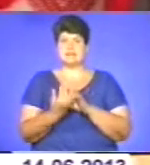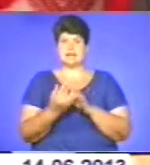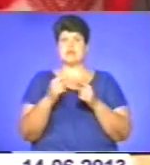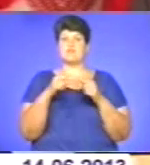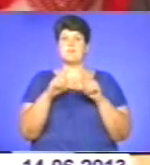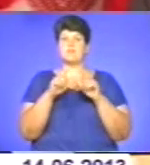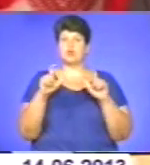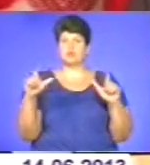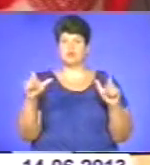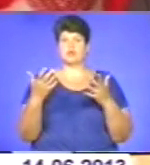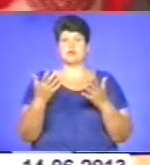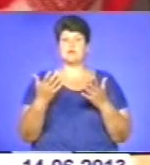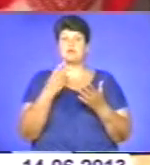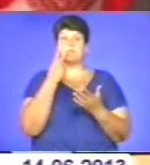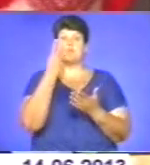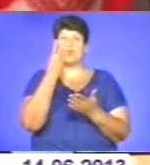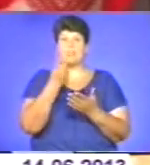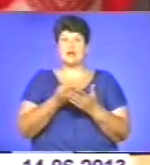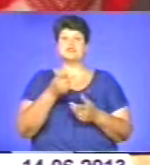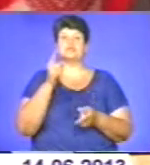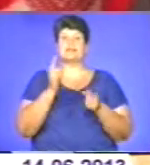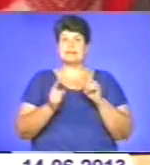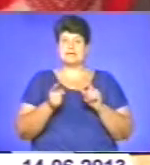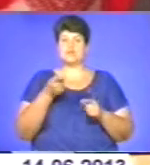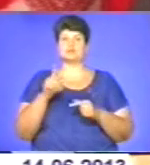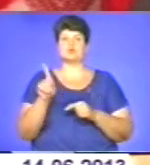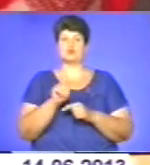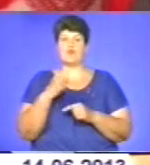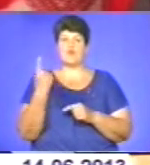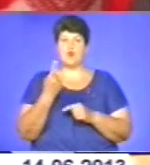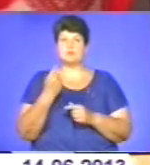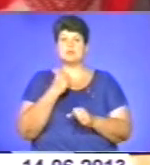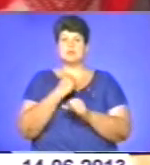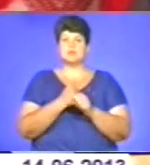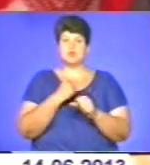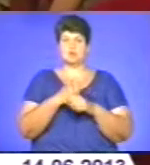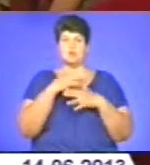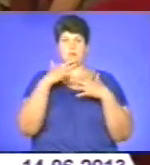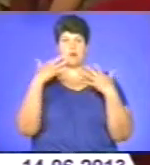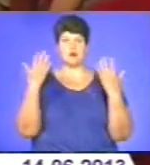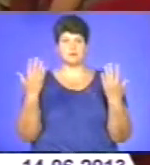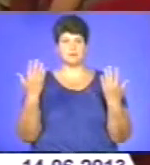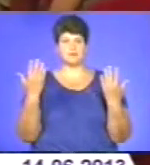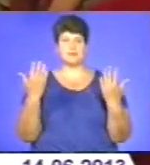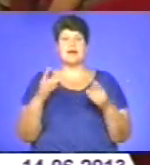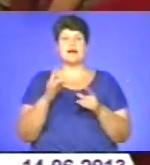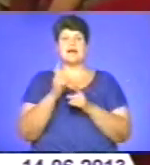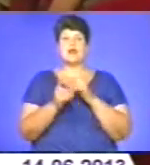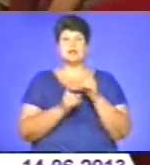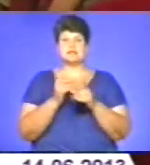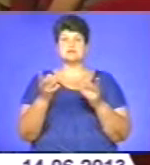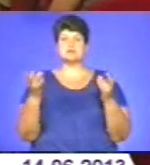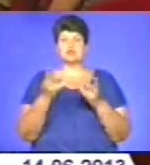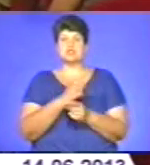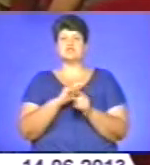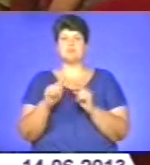дільничних лікарнях, вони побачили дійсно, що в області зроблено багато. Реорганізації потребує й швидка